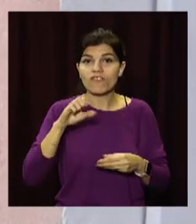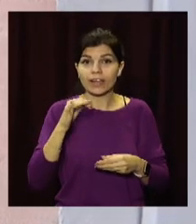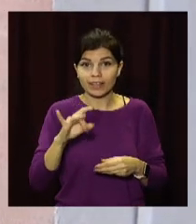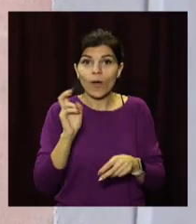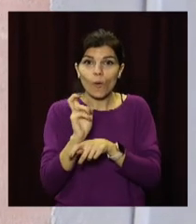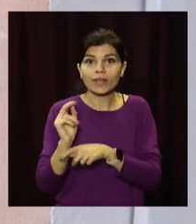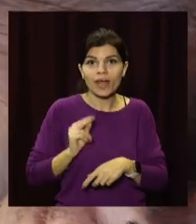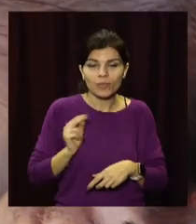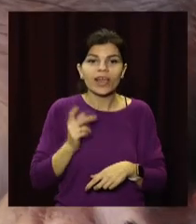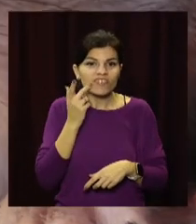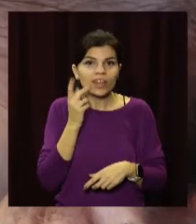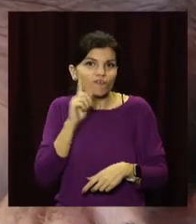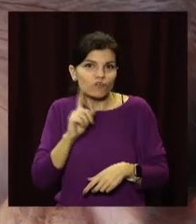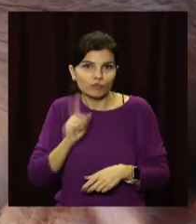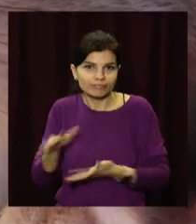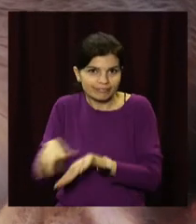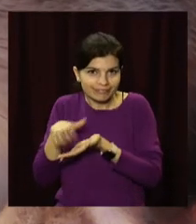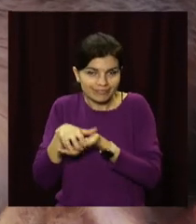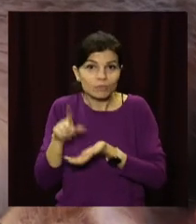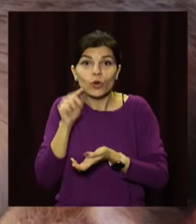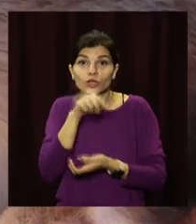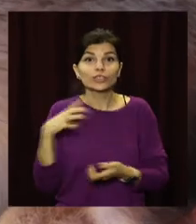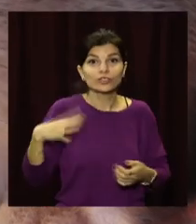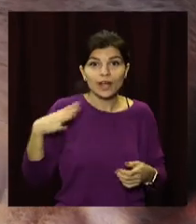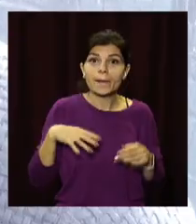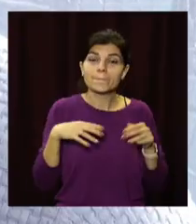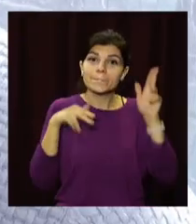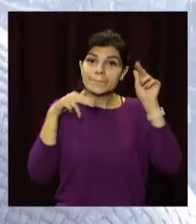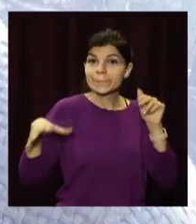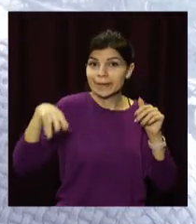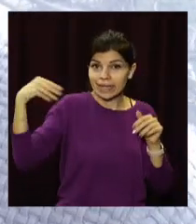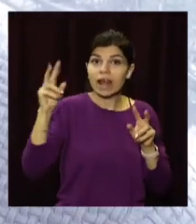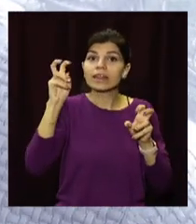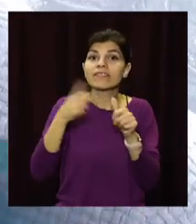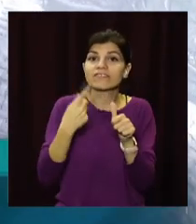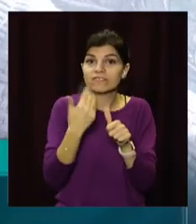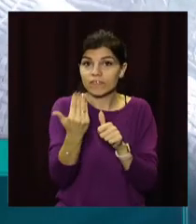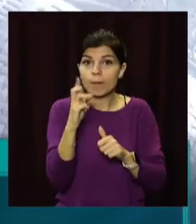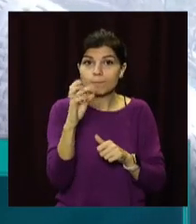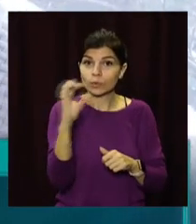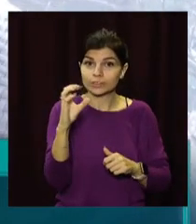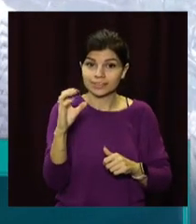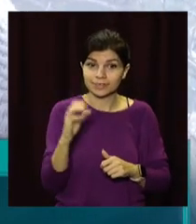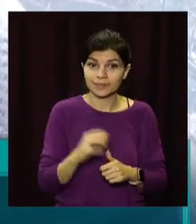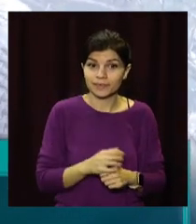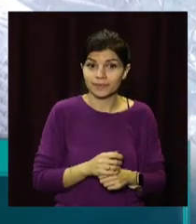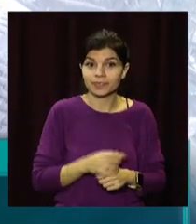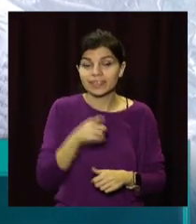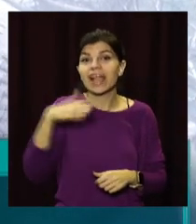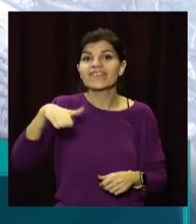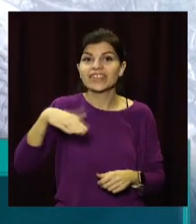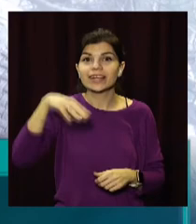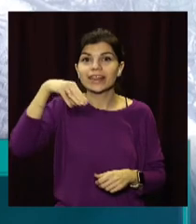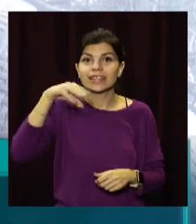такими смаколиками. Адже на них там чекає Білка Бос. Моя жена побачила відео в ТСН про те, що в